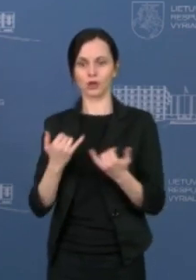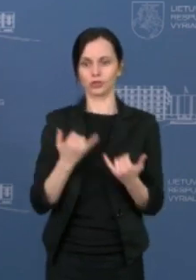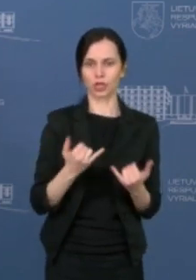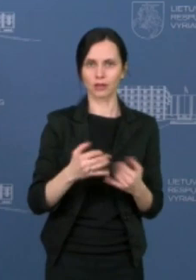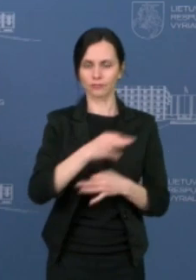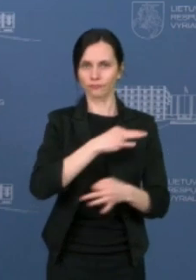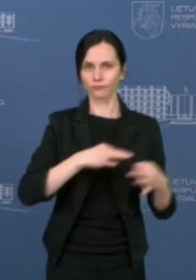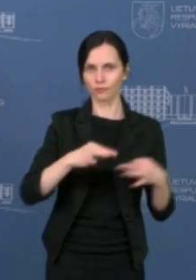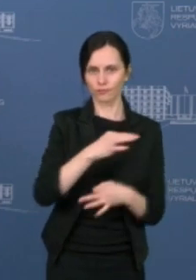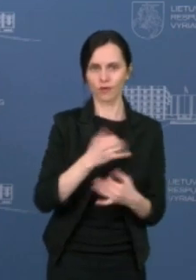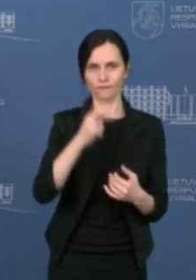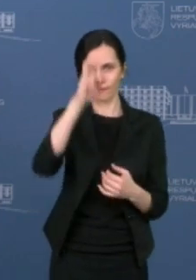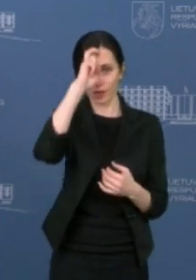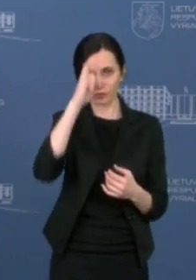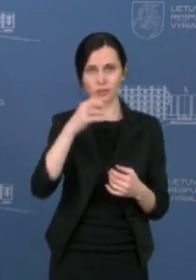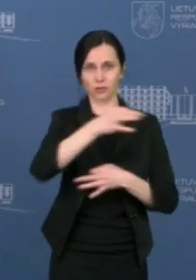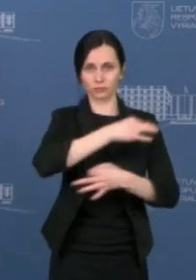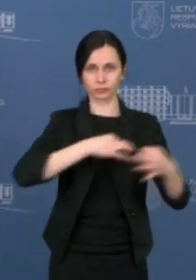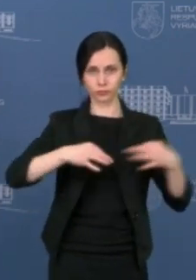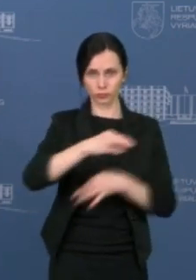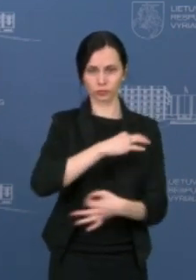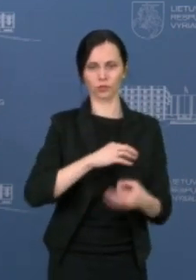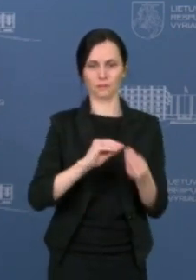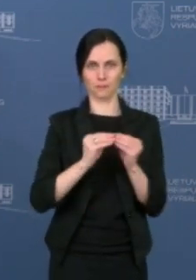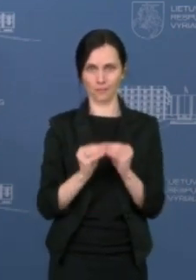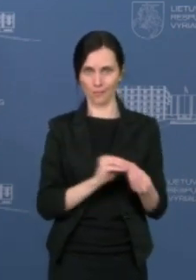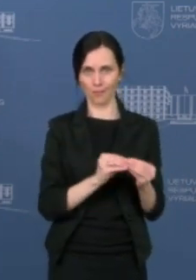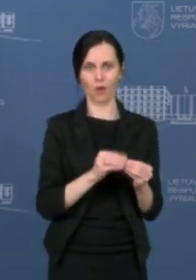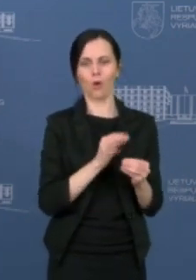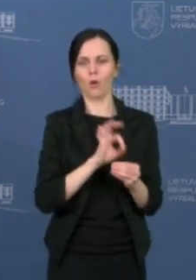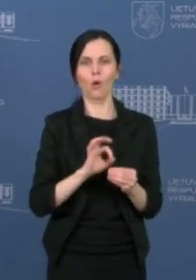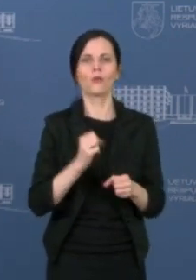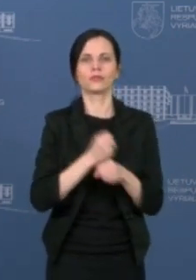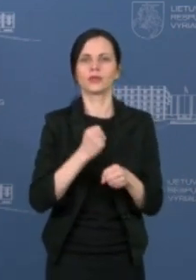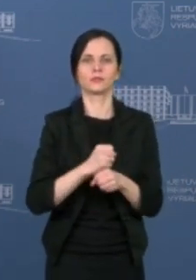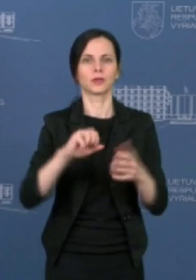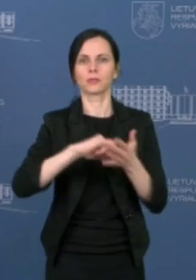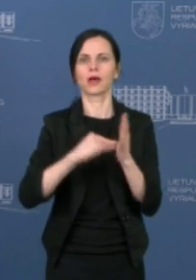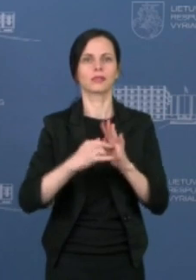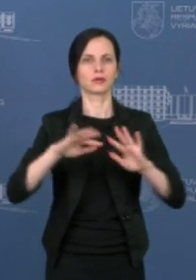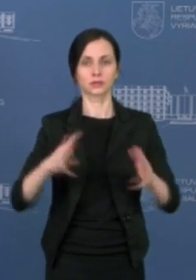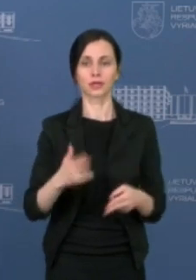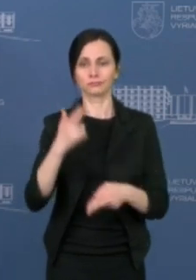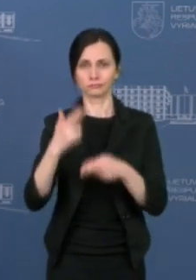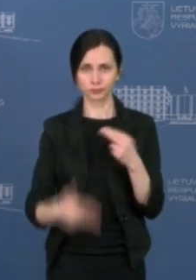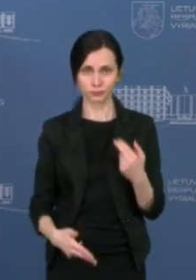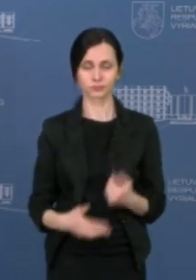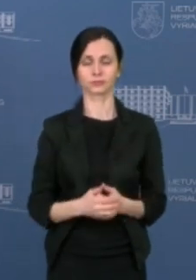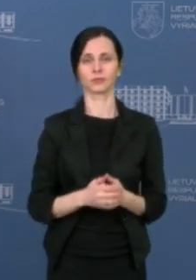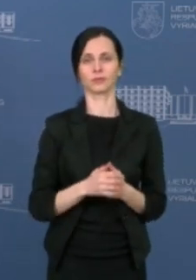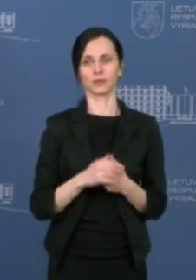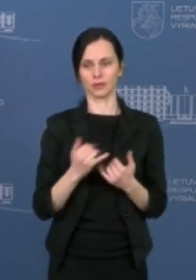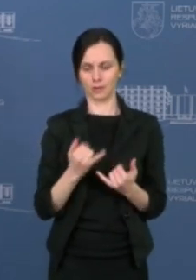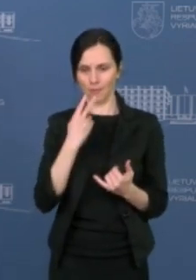vėriausybės pasitarime, sutarėme jau dėl tų krypčių, jau turime jau tik šiek tiek